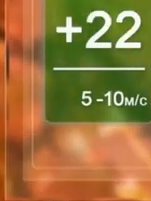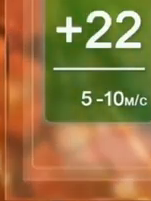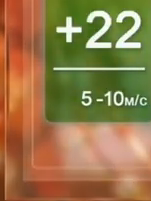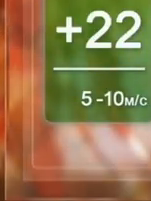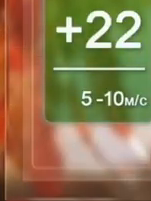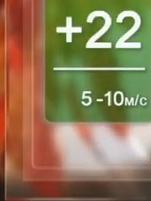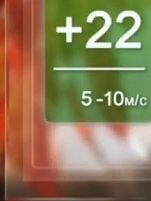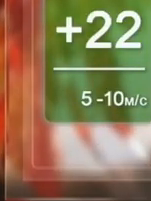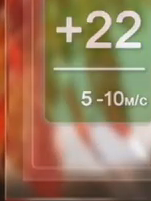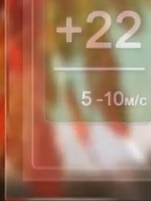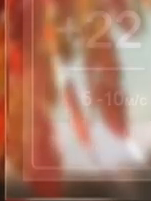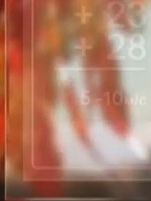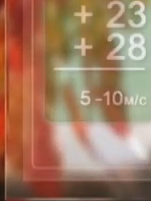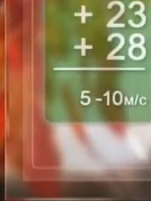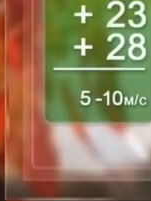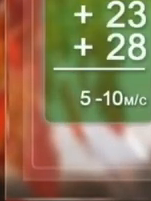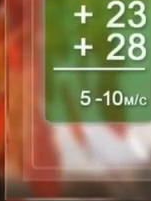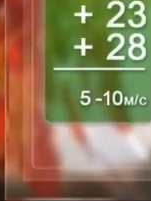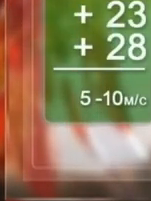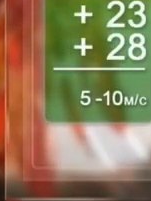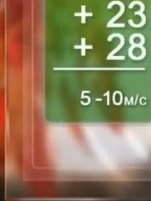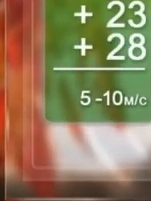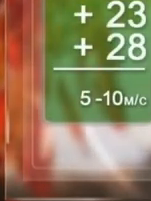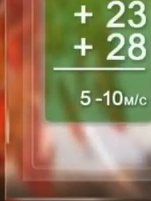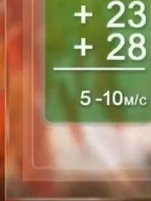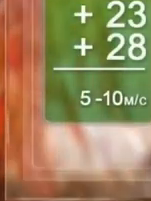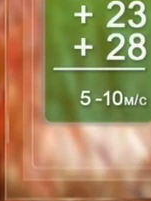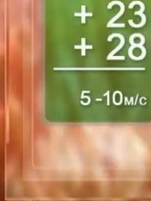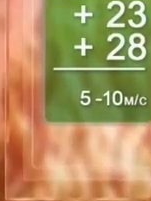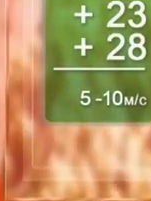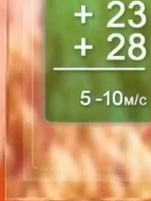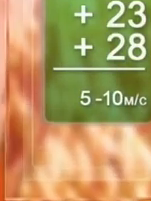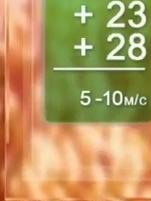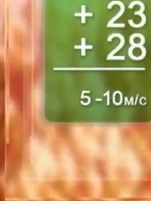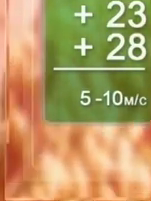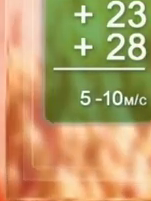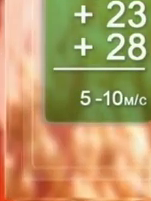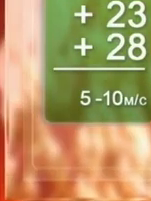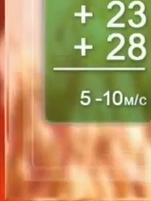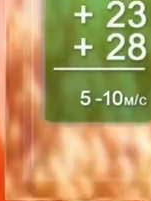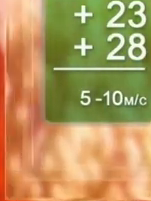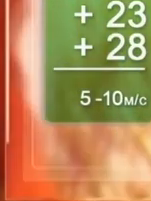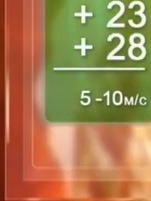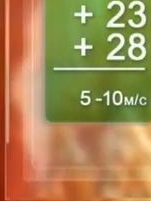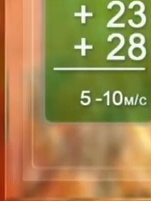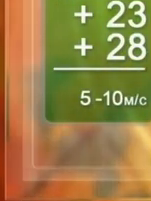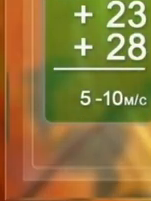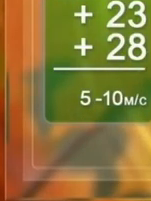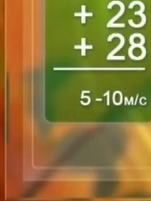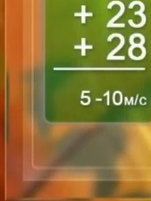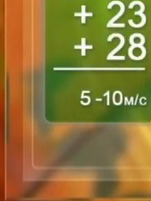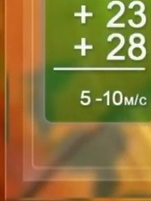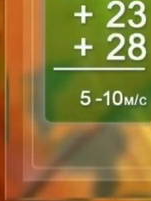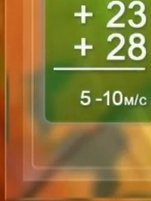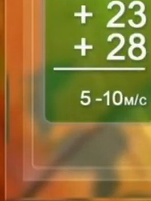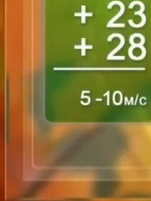22-24. У наступні чотири доби переважно без опадів. Температура повітря поступово підвищиться. Вночі до